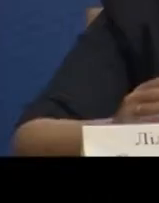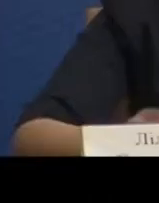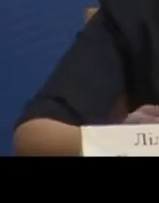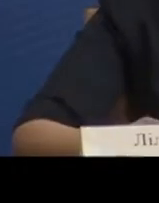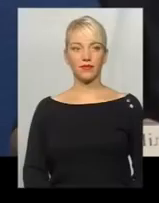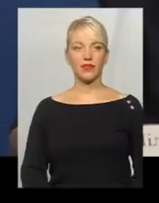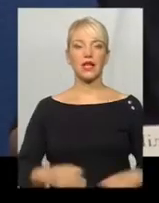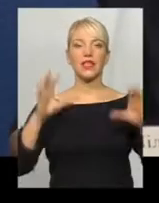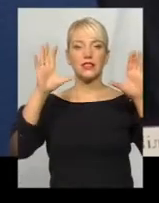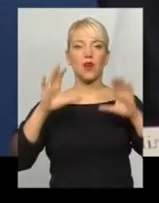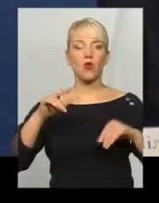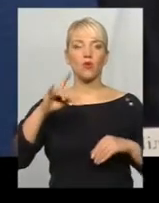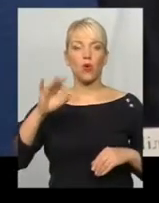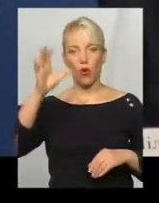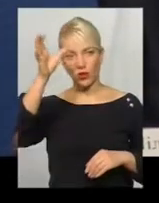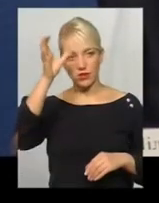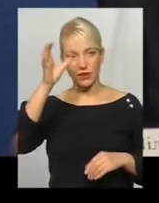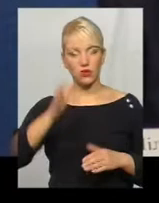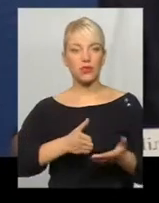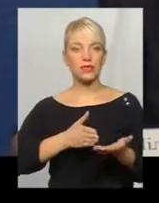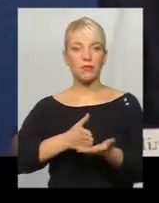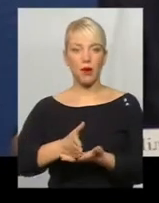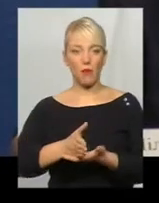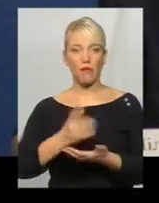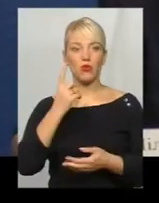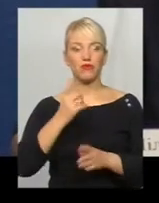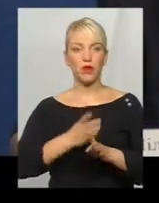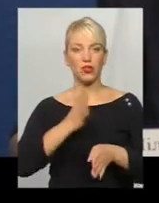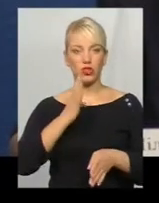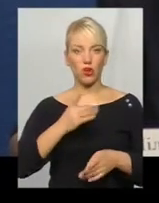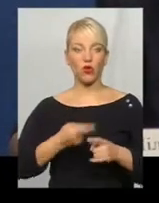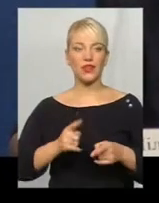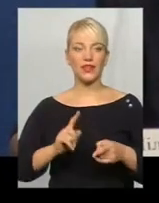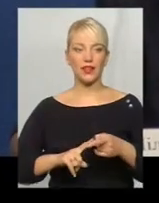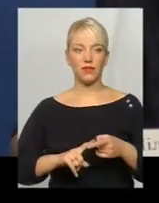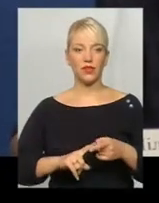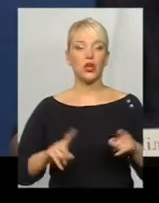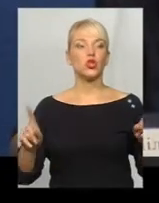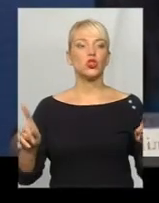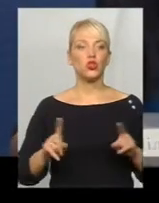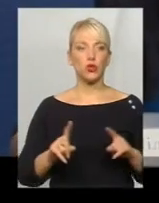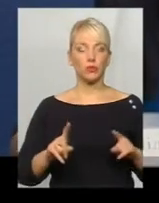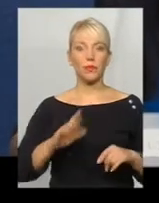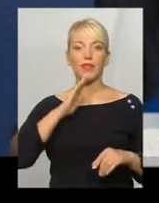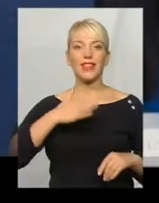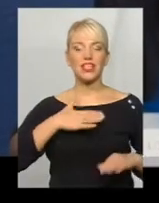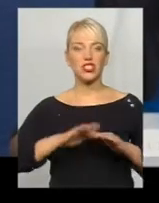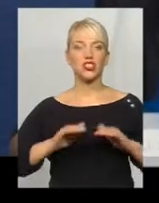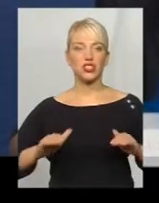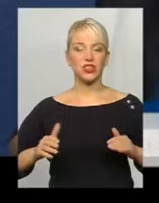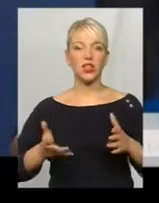Закон про освіту спрямований в першу чергу на те, щоб наші діти